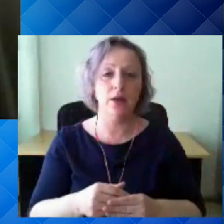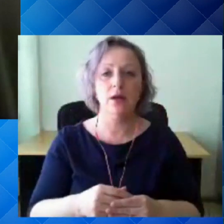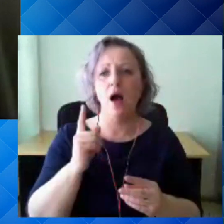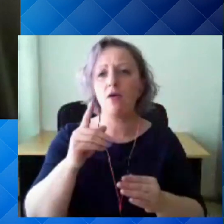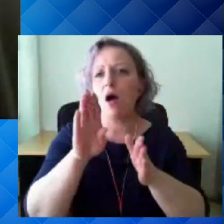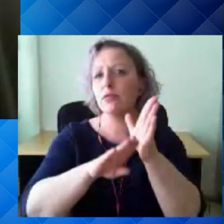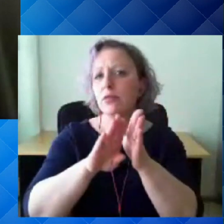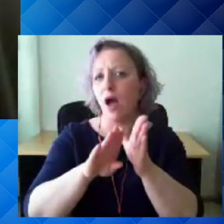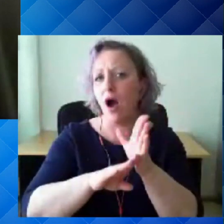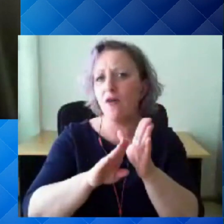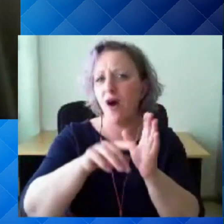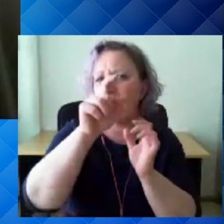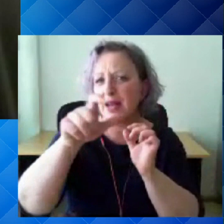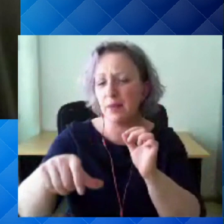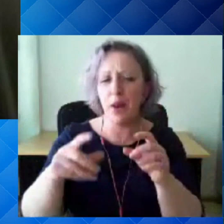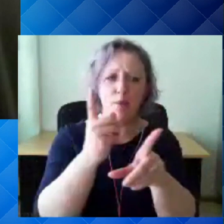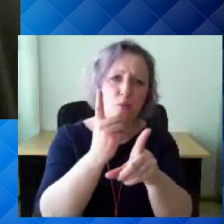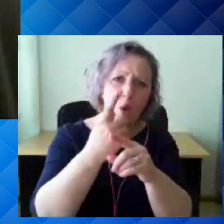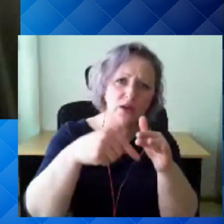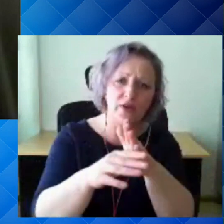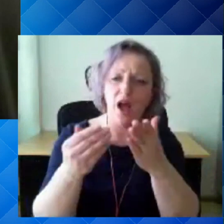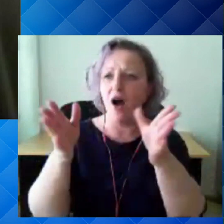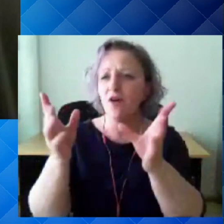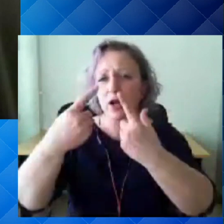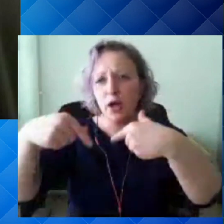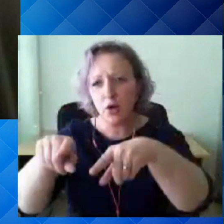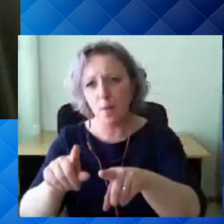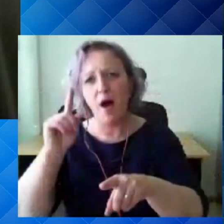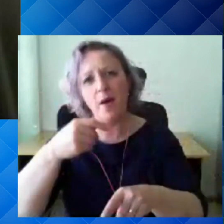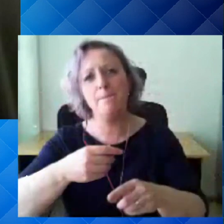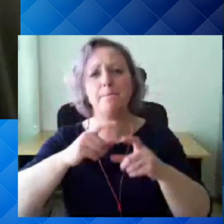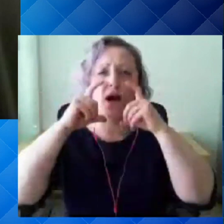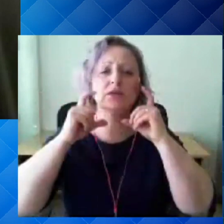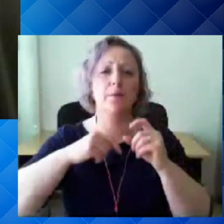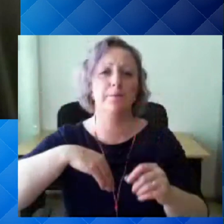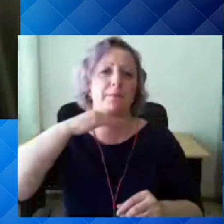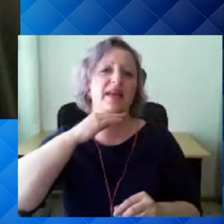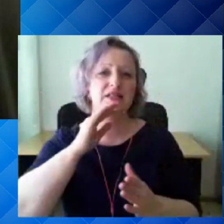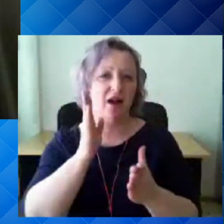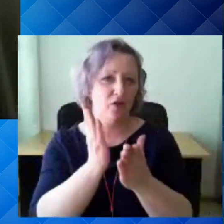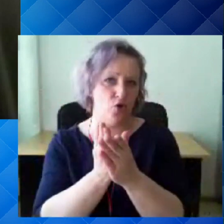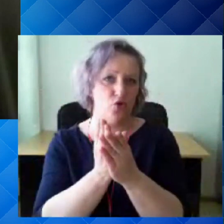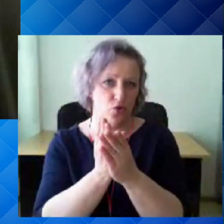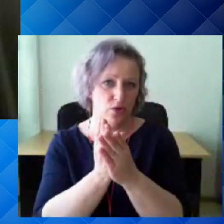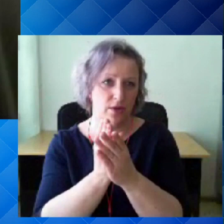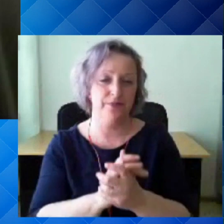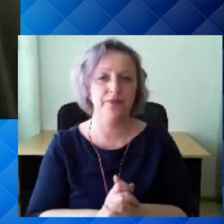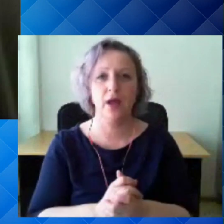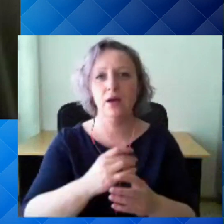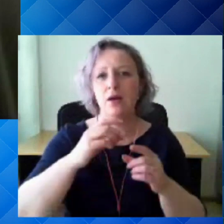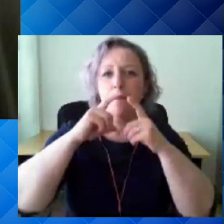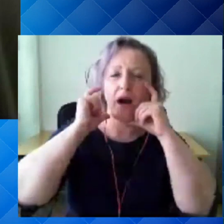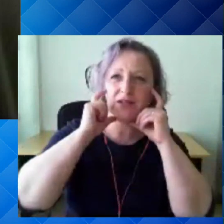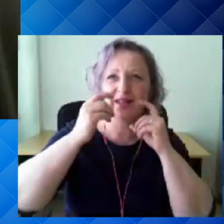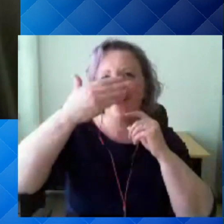poes ja avalikes ruumides mask on piisav juba, et riske maandada koos visiiri ja maskikandmine.